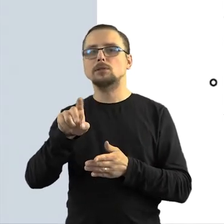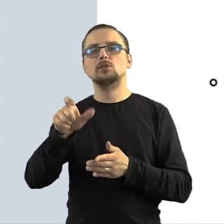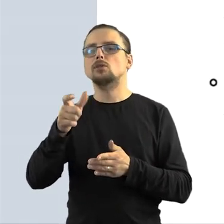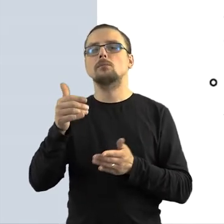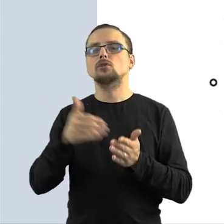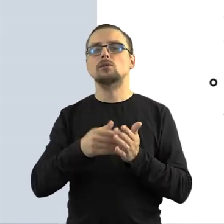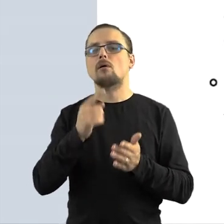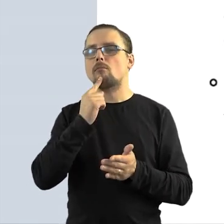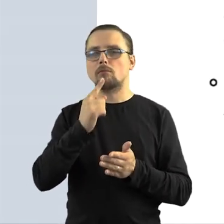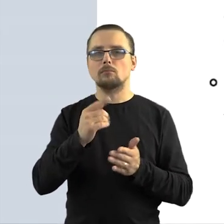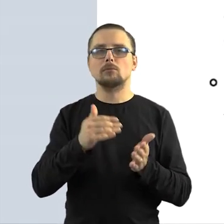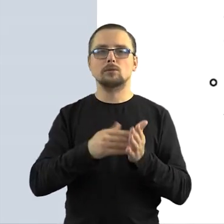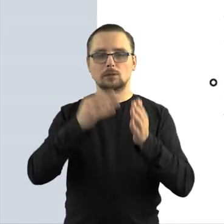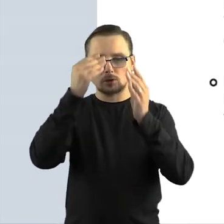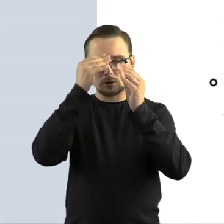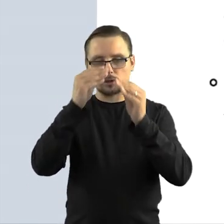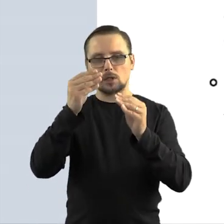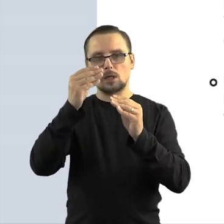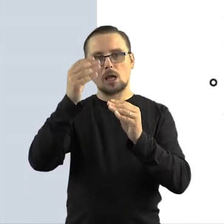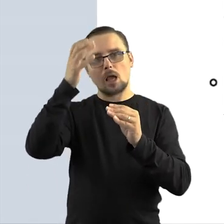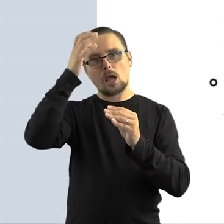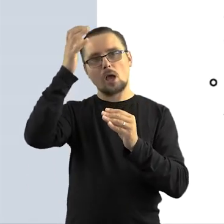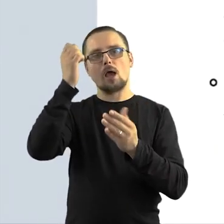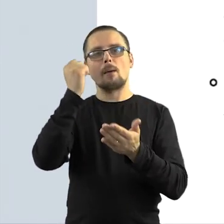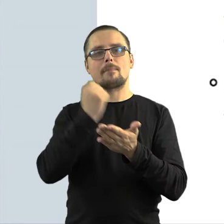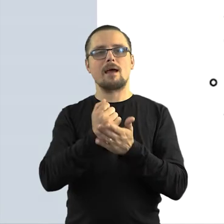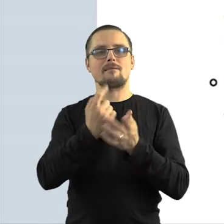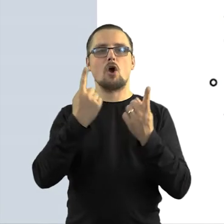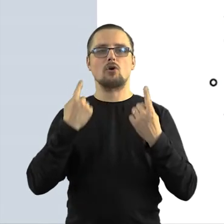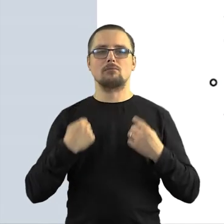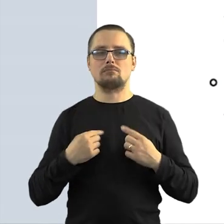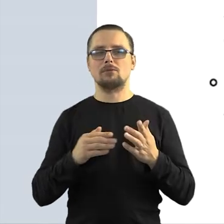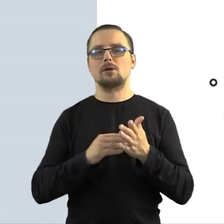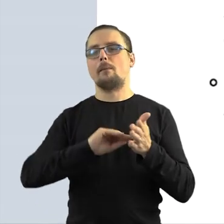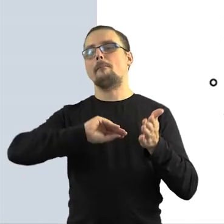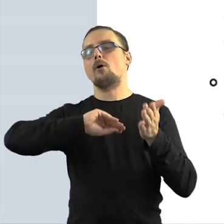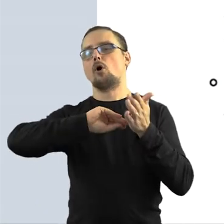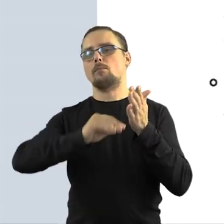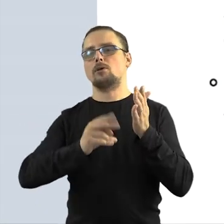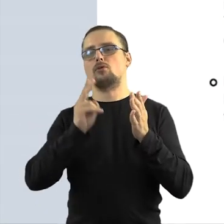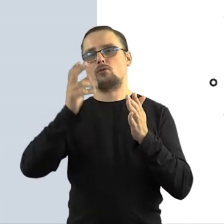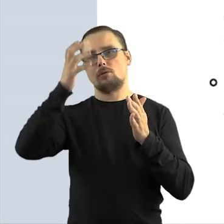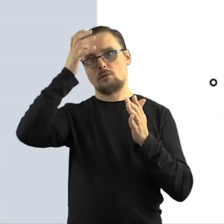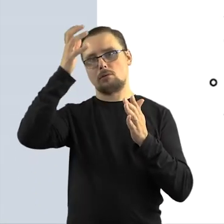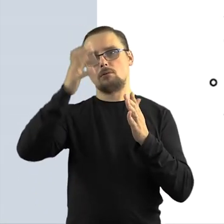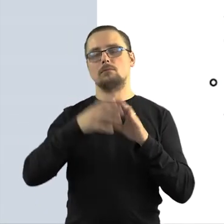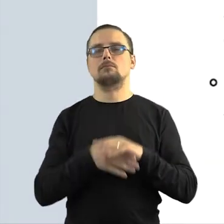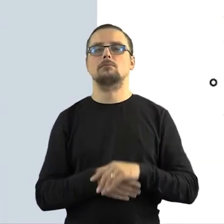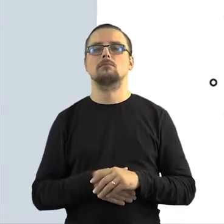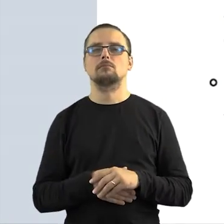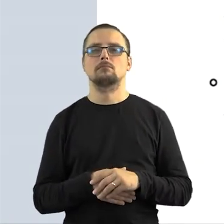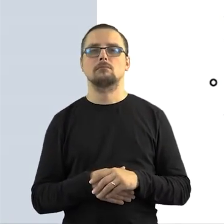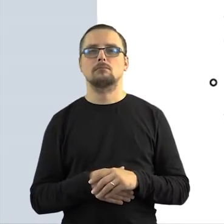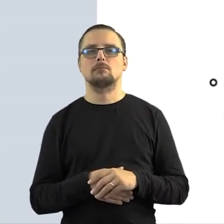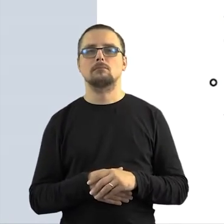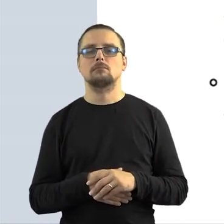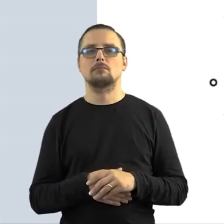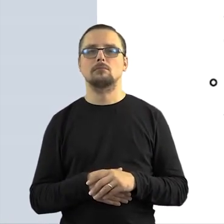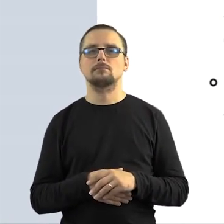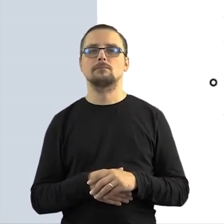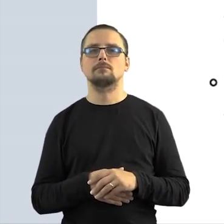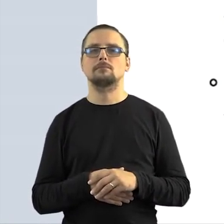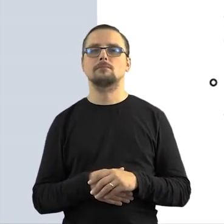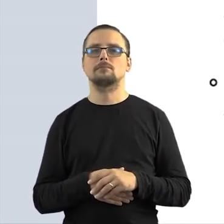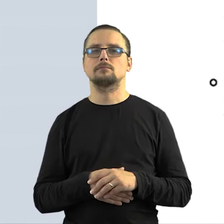właśnie na prawo panoramy. Przede wszystkim musimy pamiętać o uszanowaniu autorskich praw osobistych, czyli o podpisywaniu